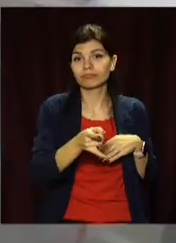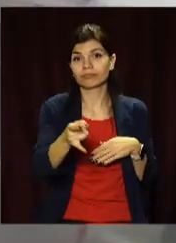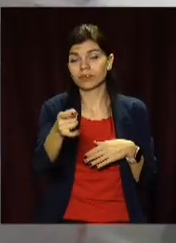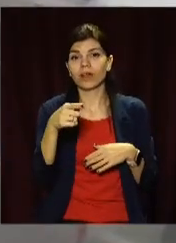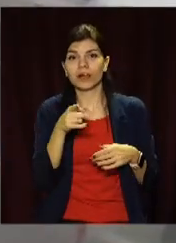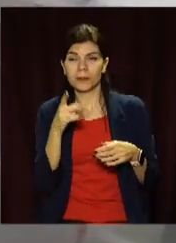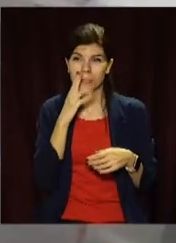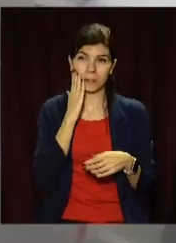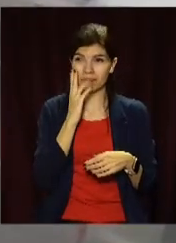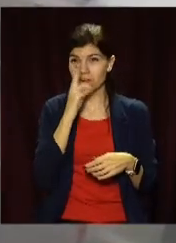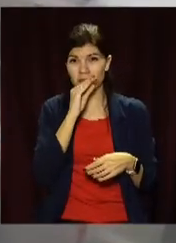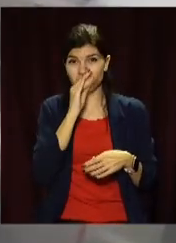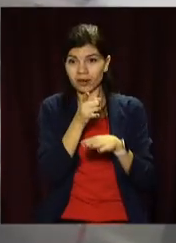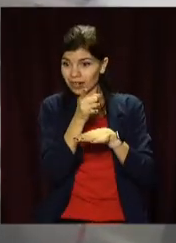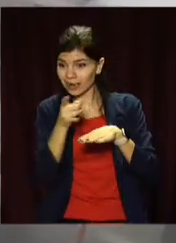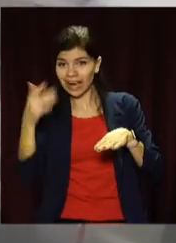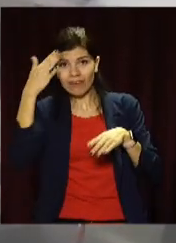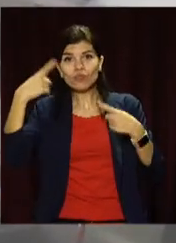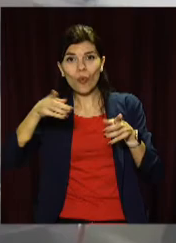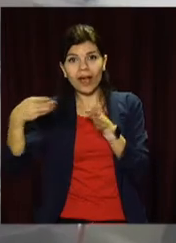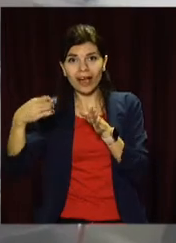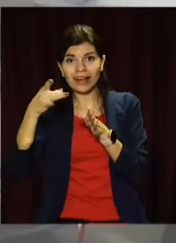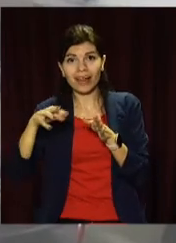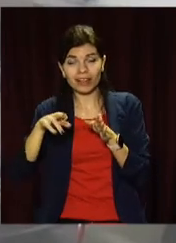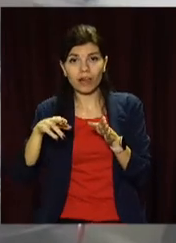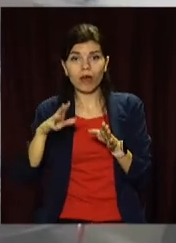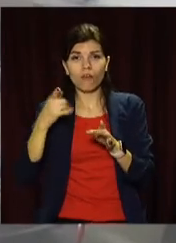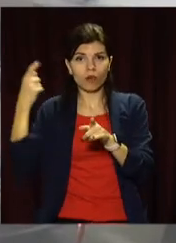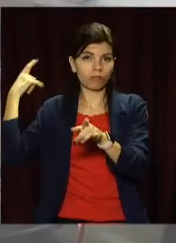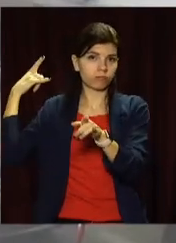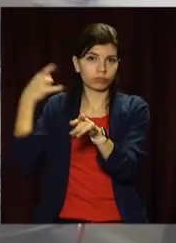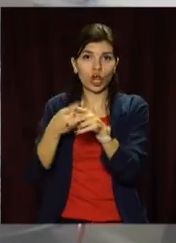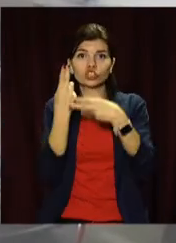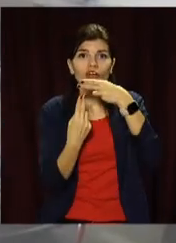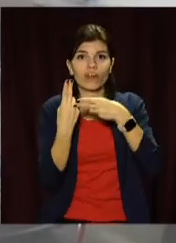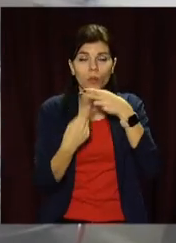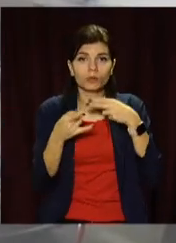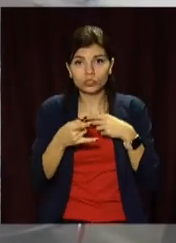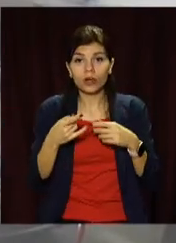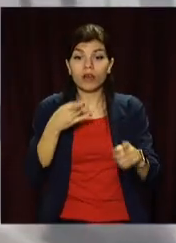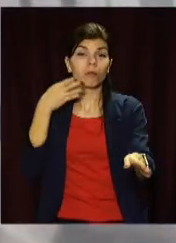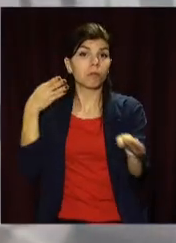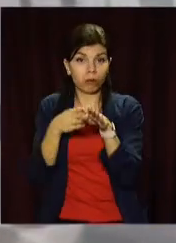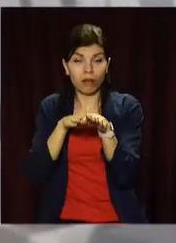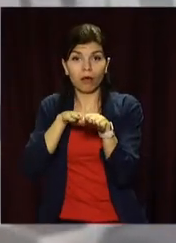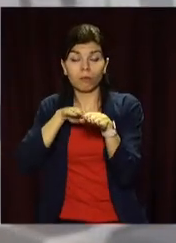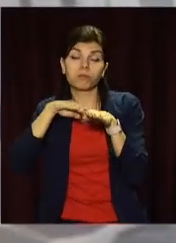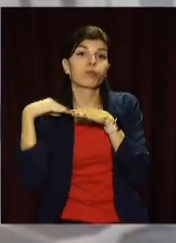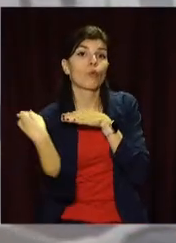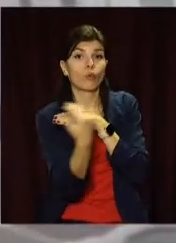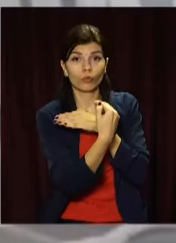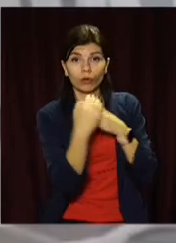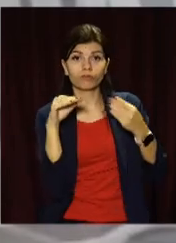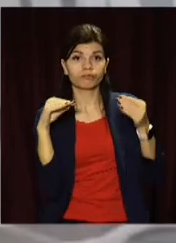у безпеці, намагався перестроїтися в інший ряд. В результаті в автівку влетів автомобіль «Шевроле». Від удару машину розвернуло на сусідню